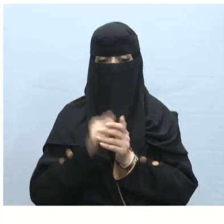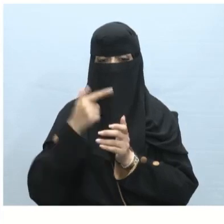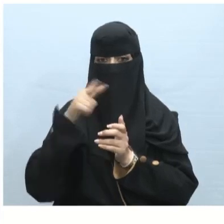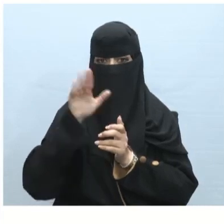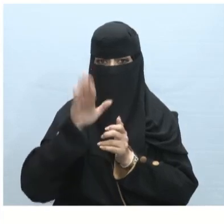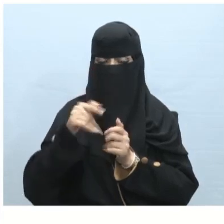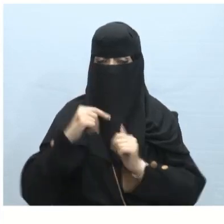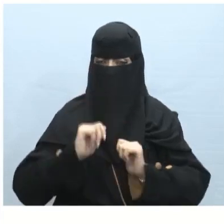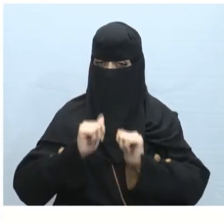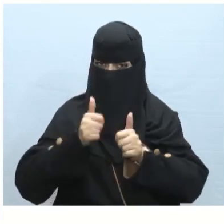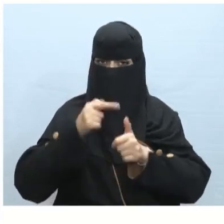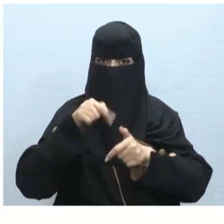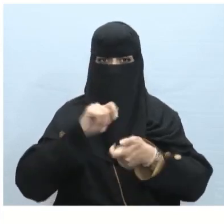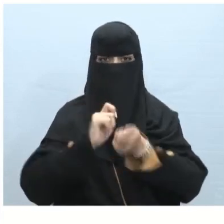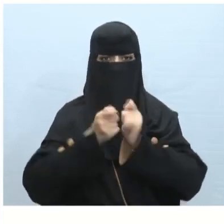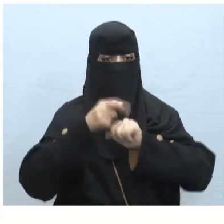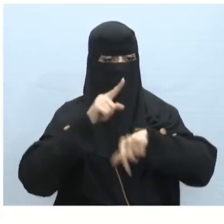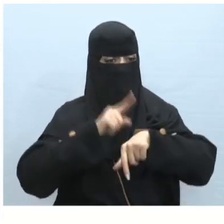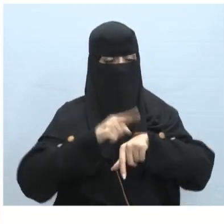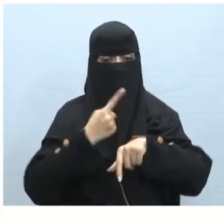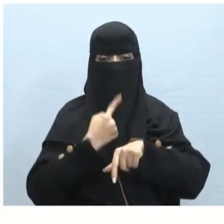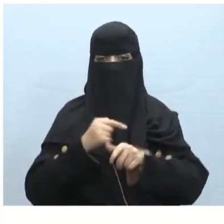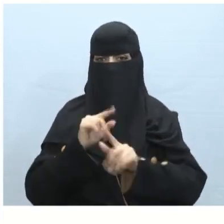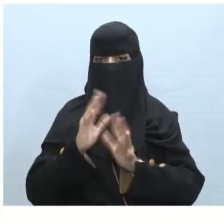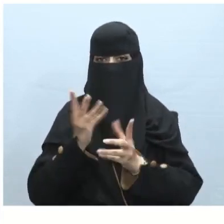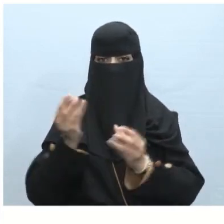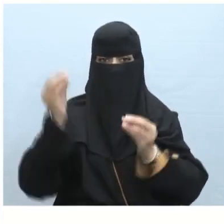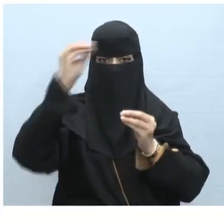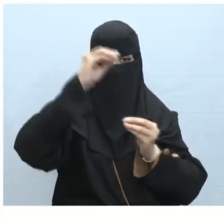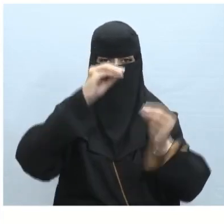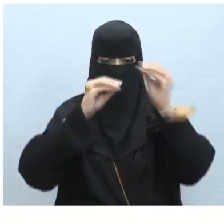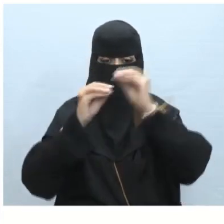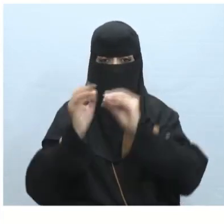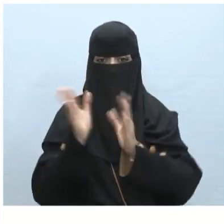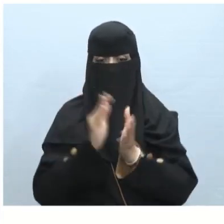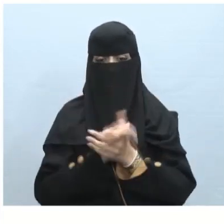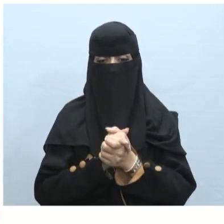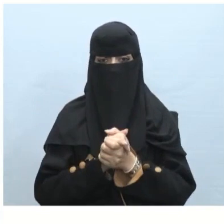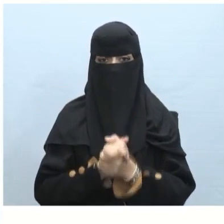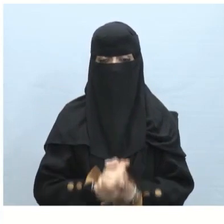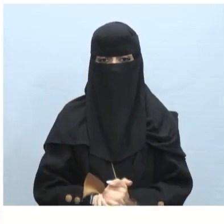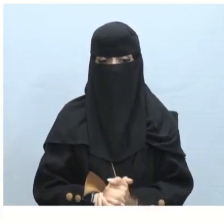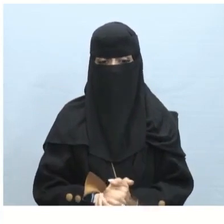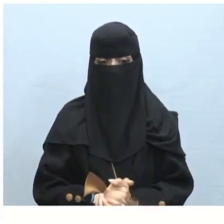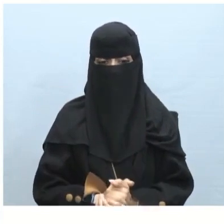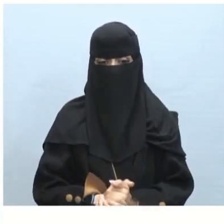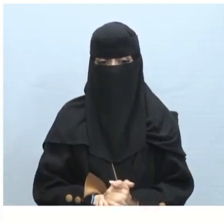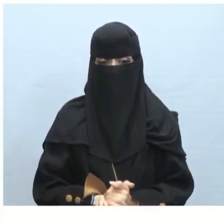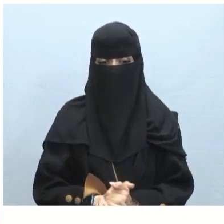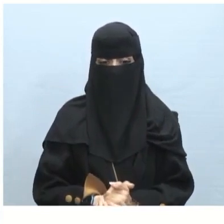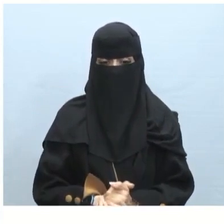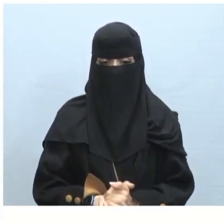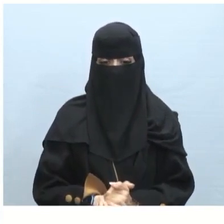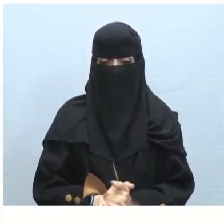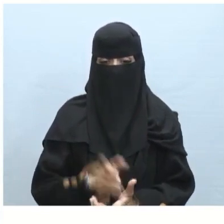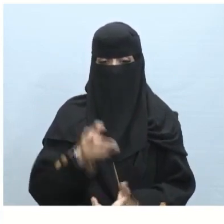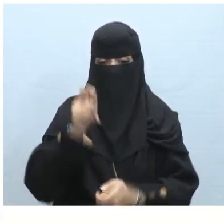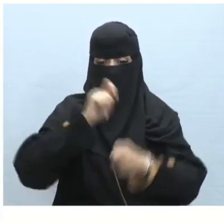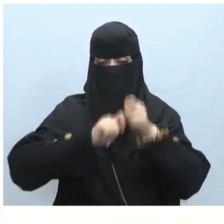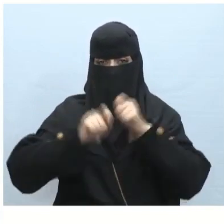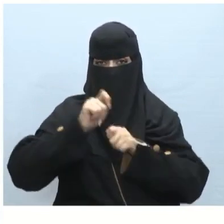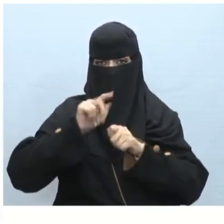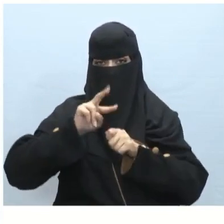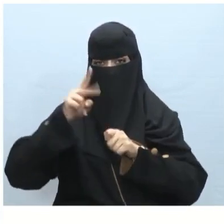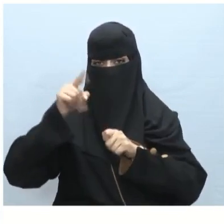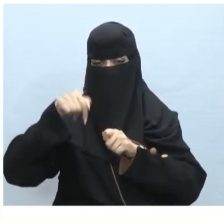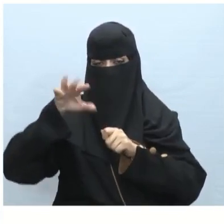الإجابة كانت يمكن تغيير مدة التأثير الانتقالي باستخدام زر خيارات التأثير يمكن